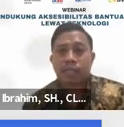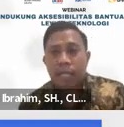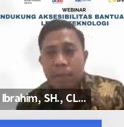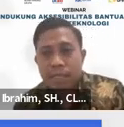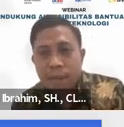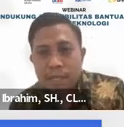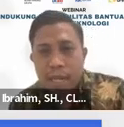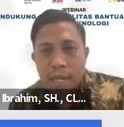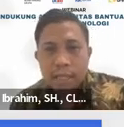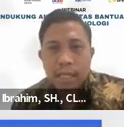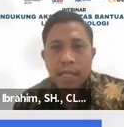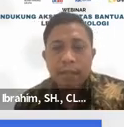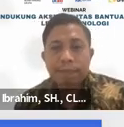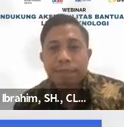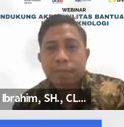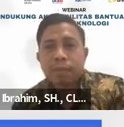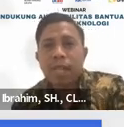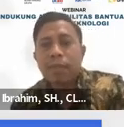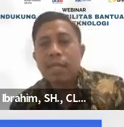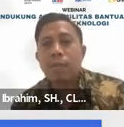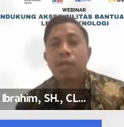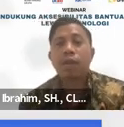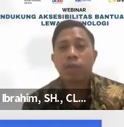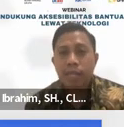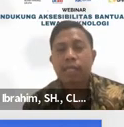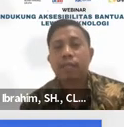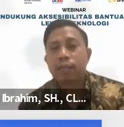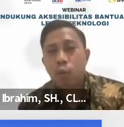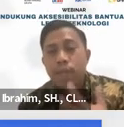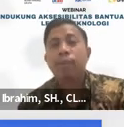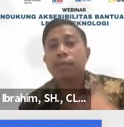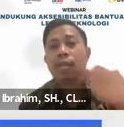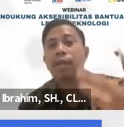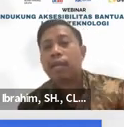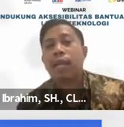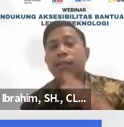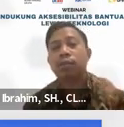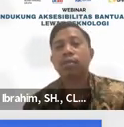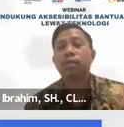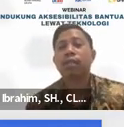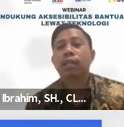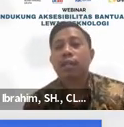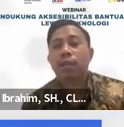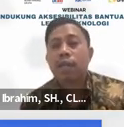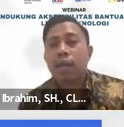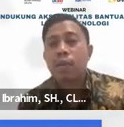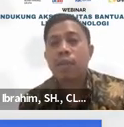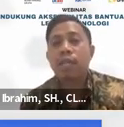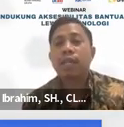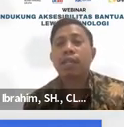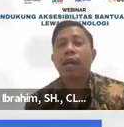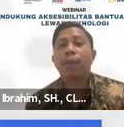sangat maksimal sekarang tentang misalnya mau cari lawyer publik bisa mengklik langsung dan